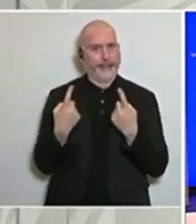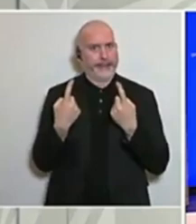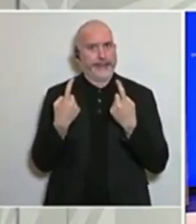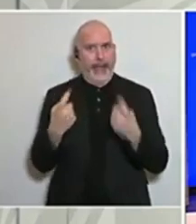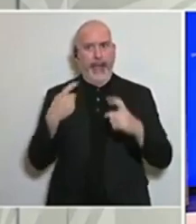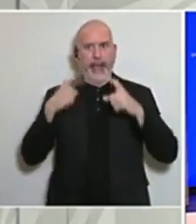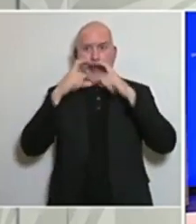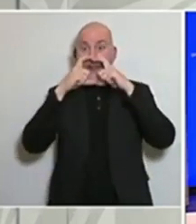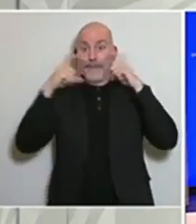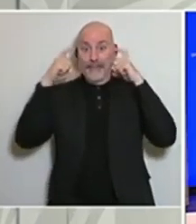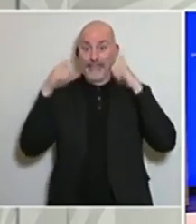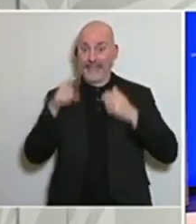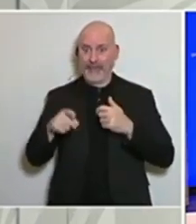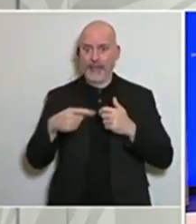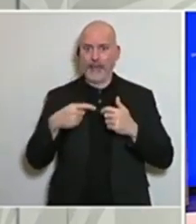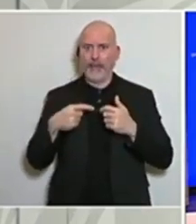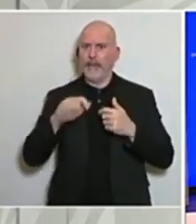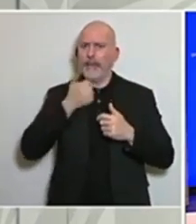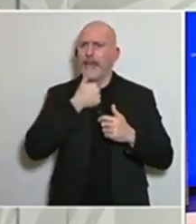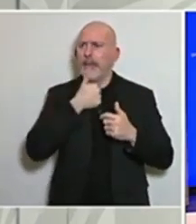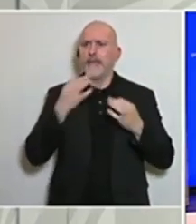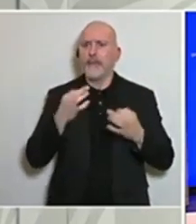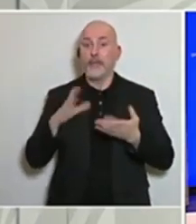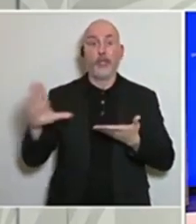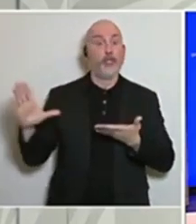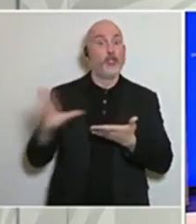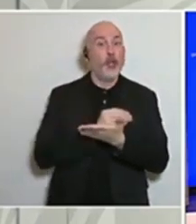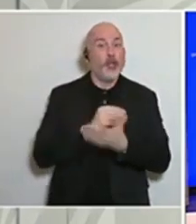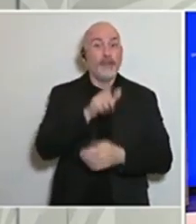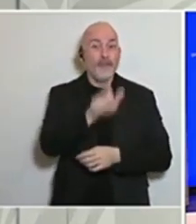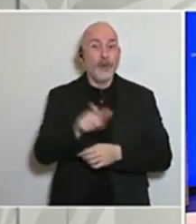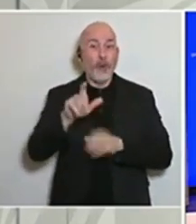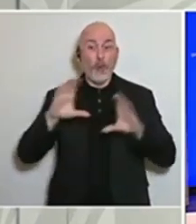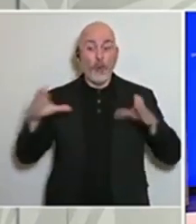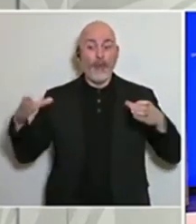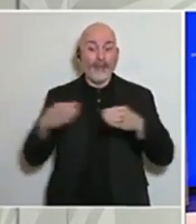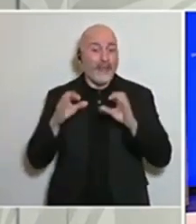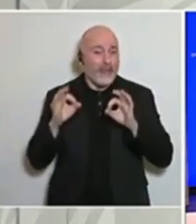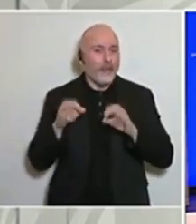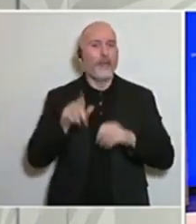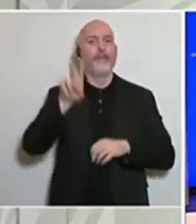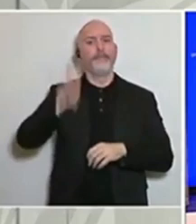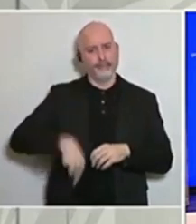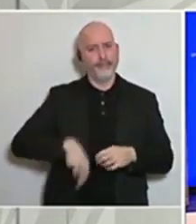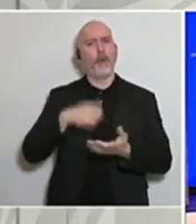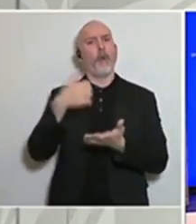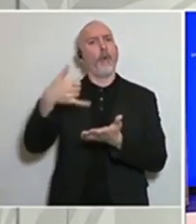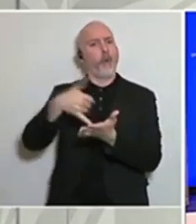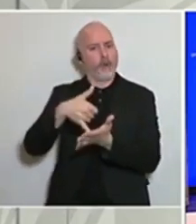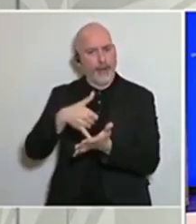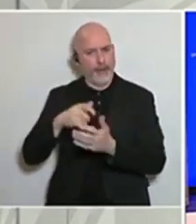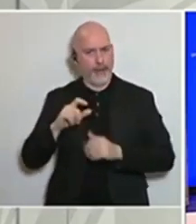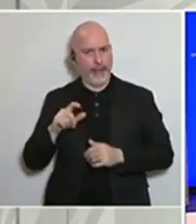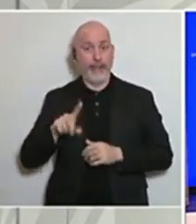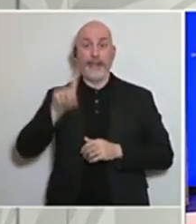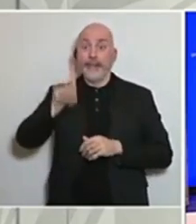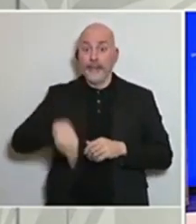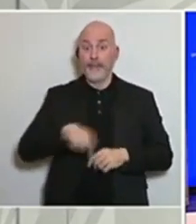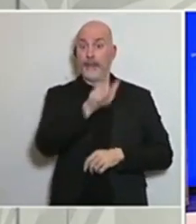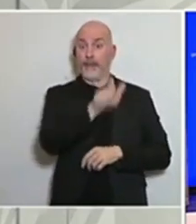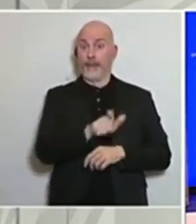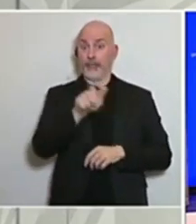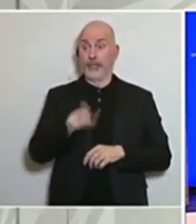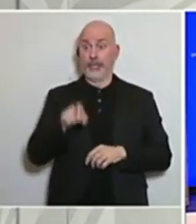primeres mascaretes, hauria de ser tot aquell col·lectiu de persones vulnerables i també totes aquelles persones que